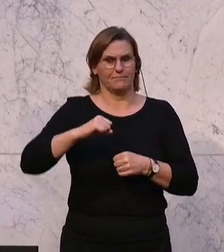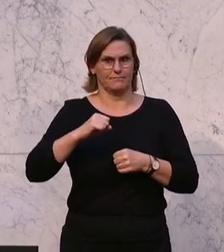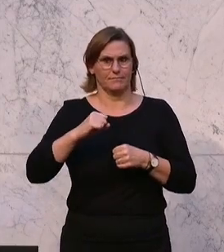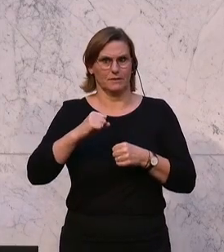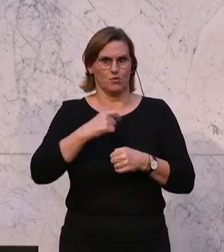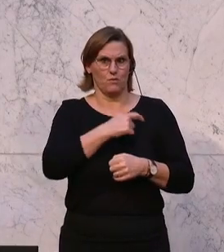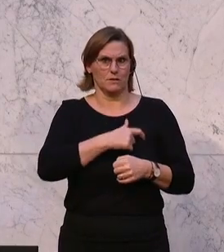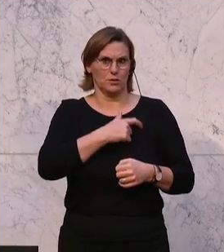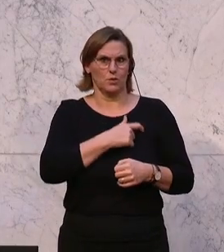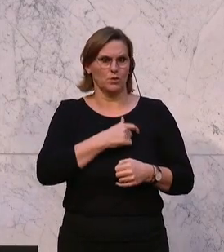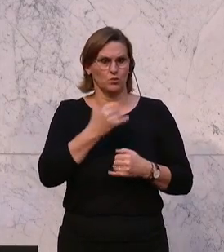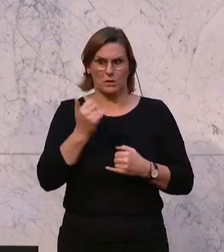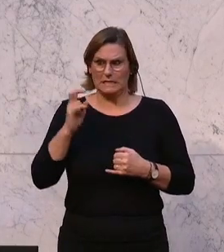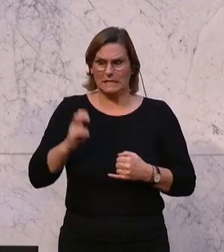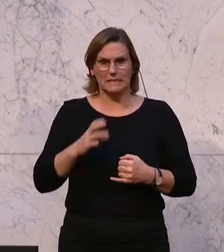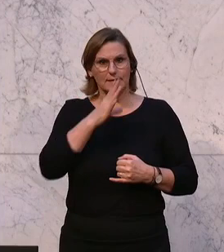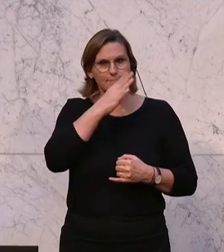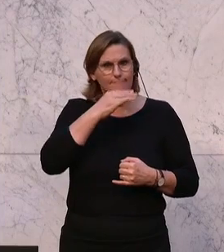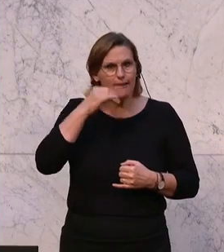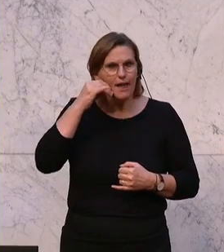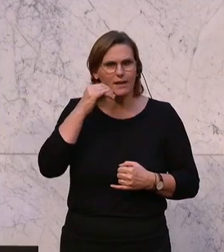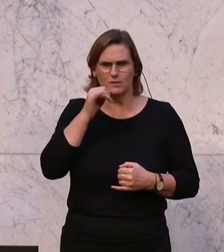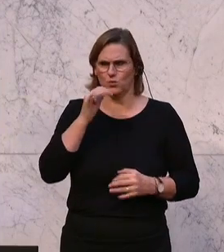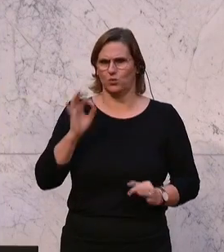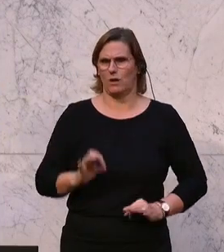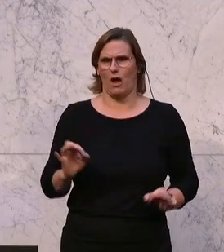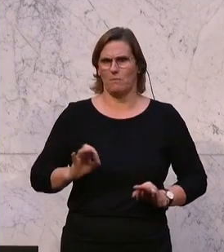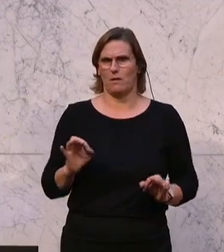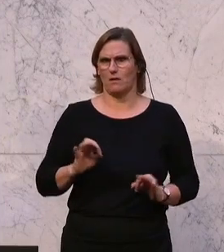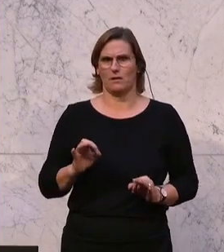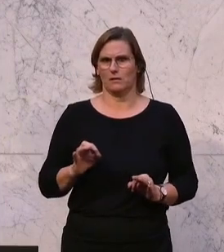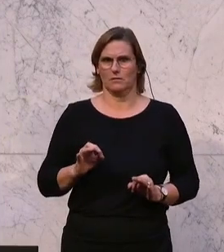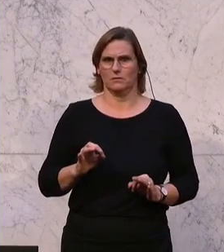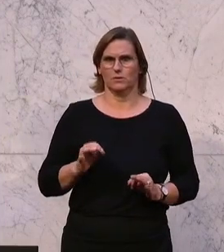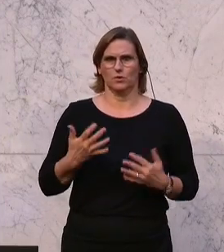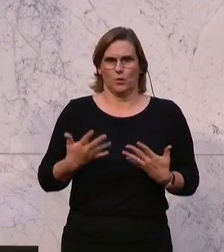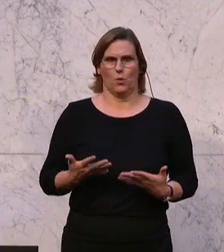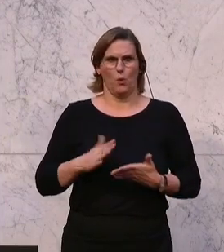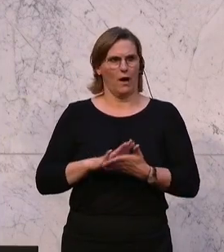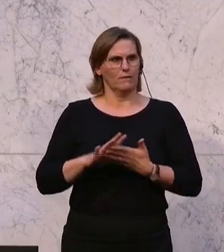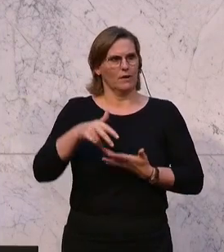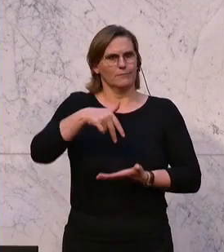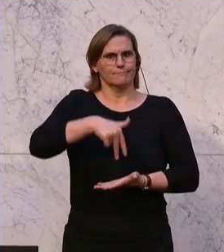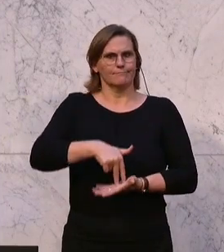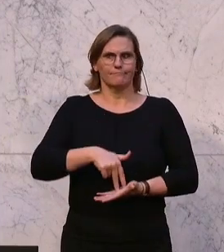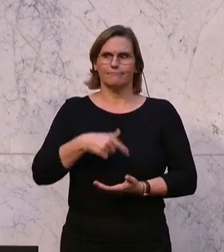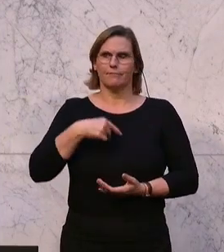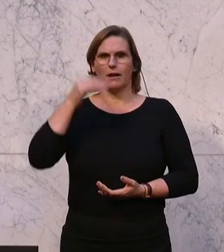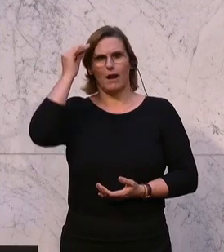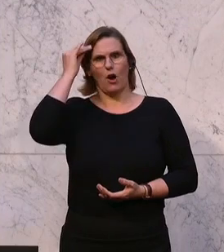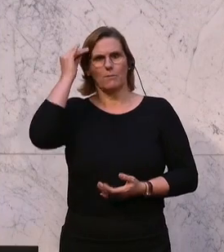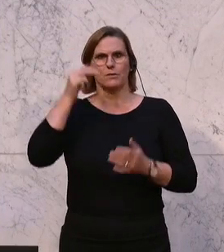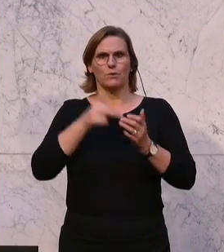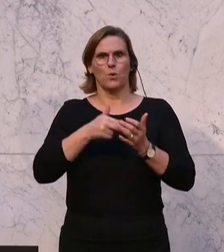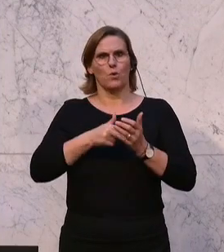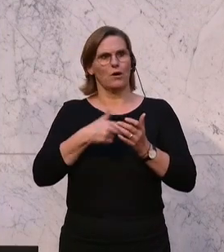sitzen da und lächeln das alles weg. Das ist doch unglaublich, dass man sich eigentlich so herstellen kann und glauben kann, dass man da noch